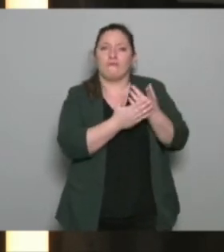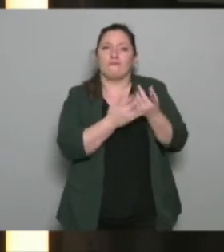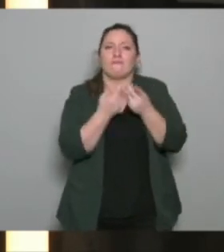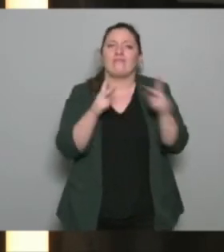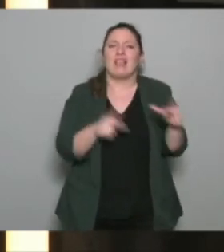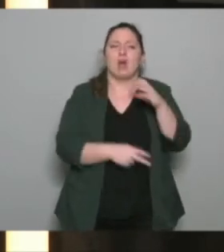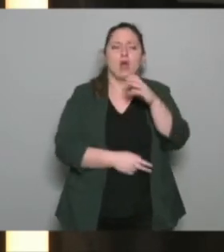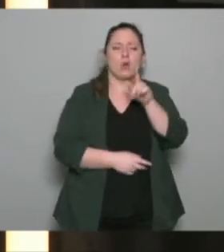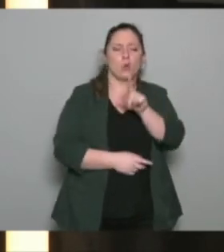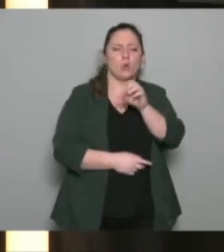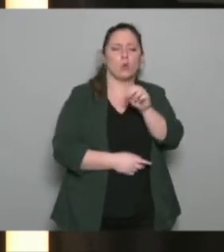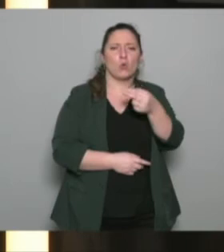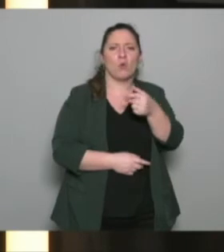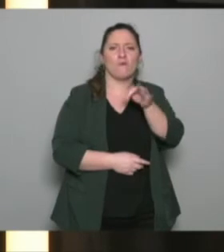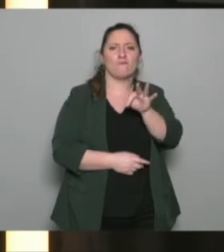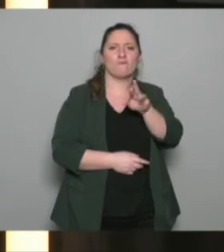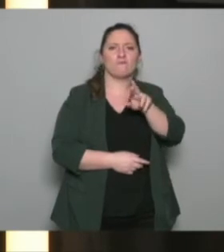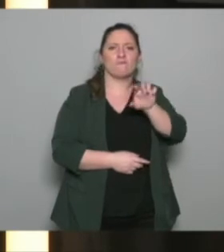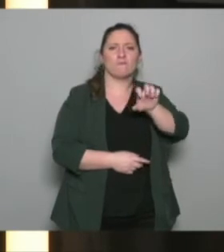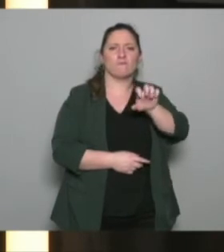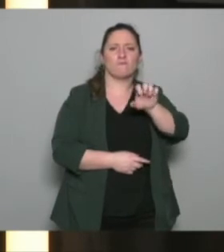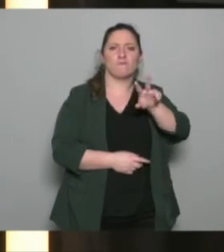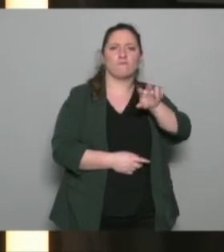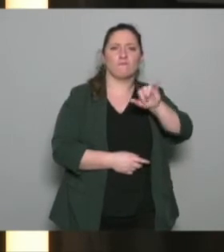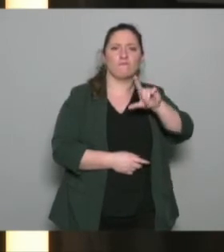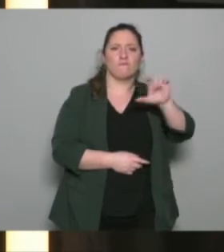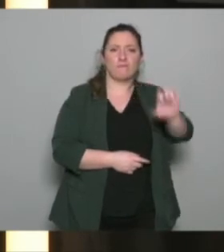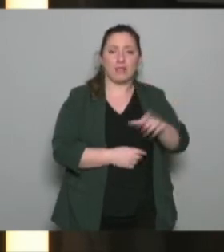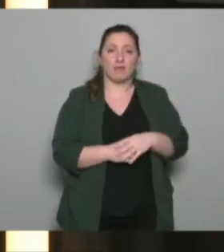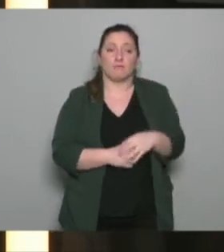-Lorcher et puis on travaille aussi sur des thèmes et c'est vrai que la santé